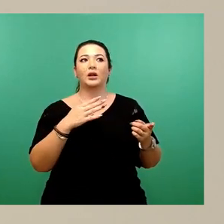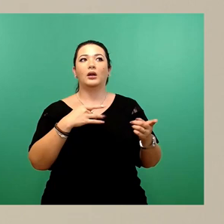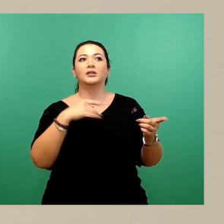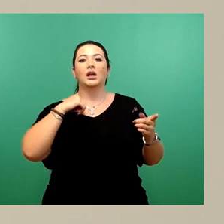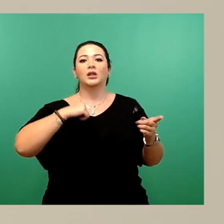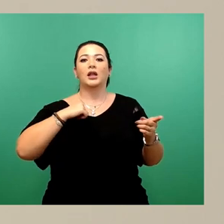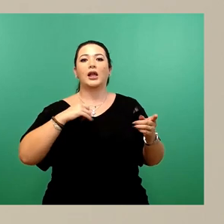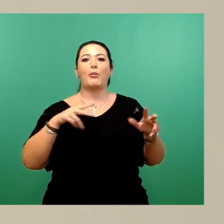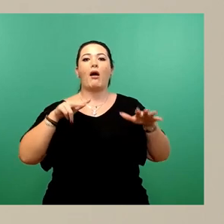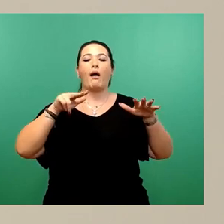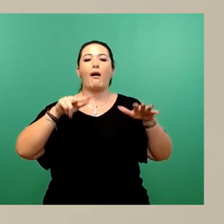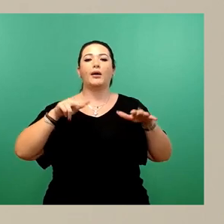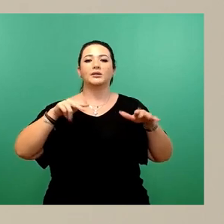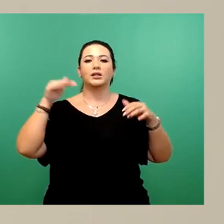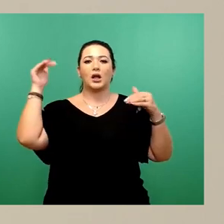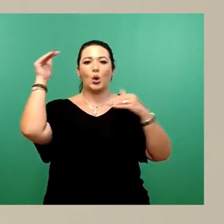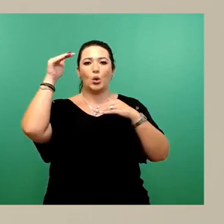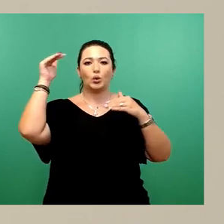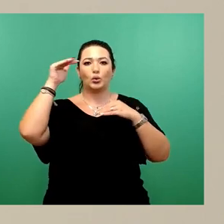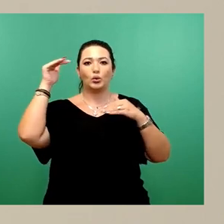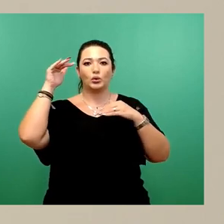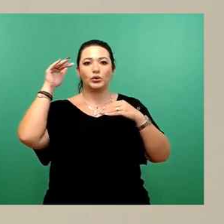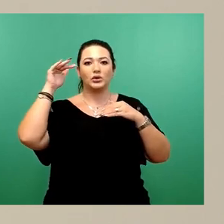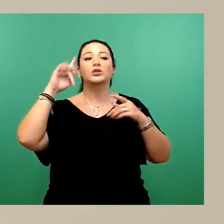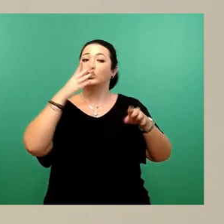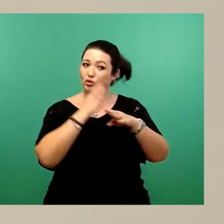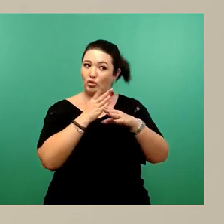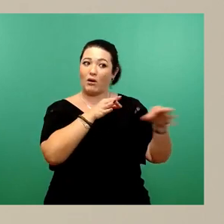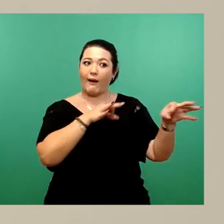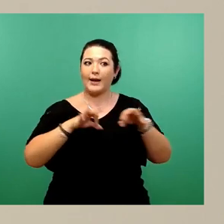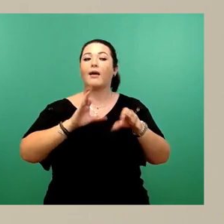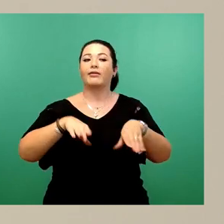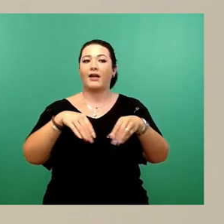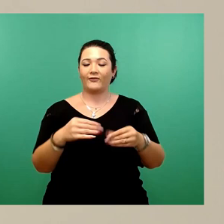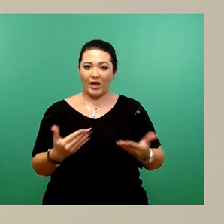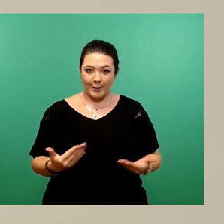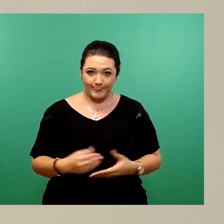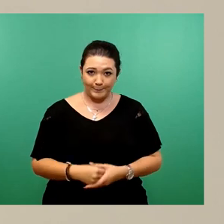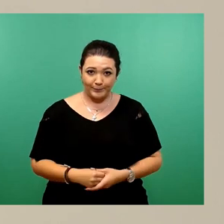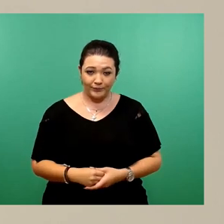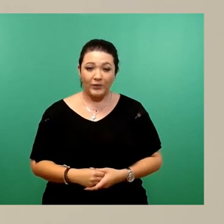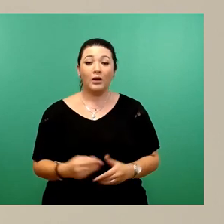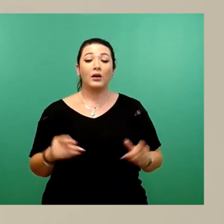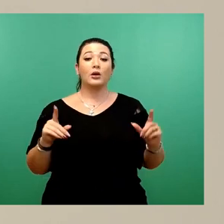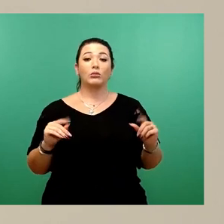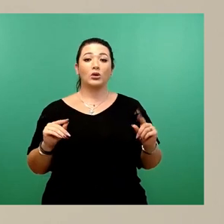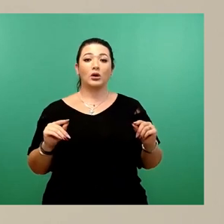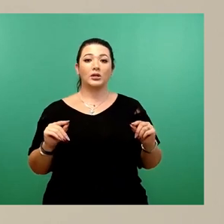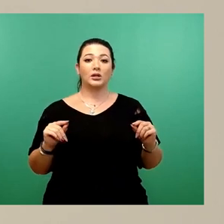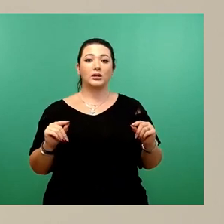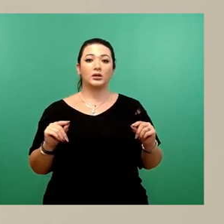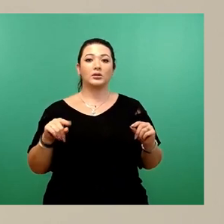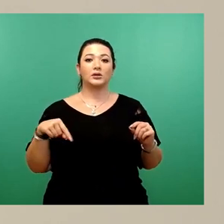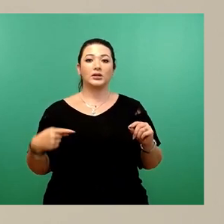eingeleitet. Das bedeutet, dass sozusagen dann auch